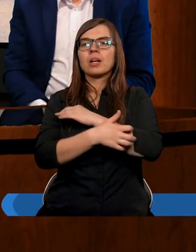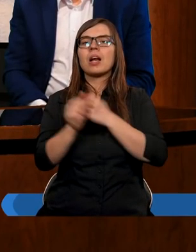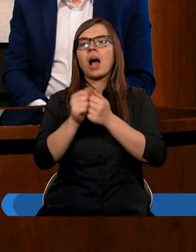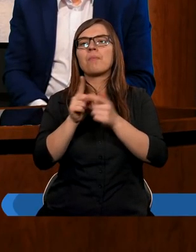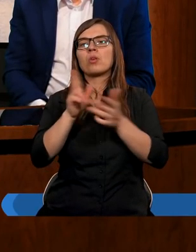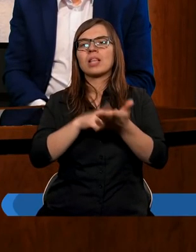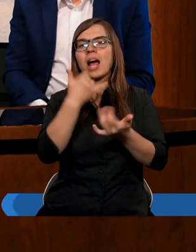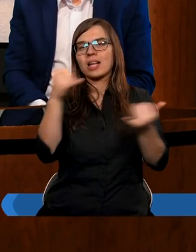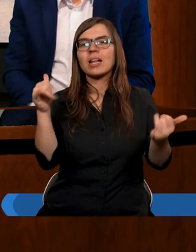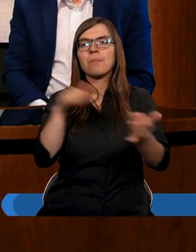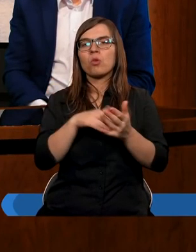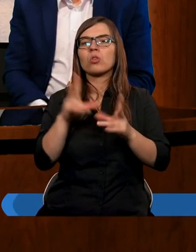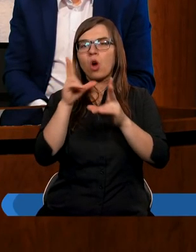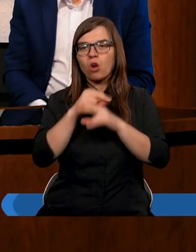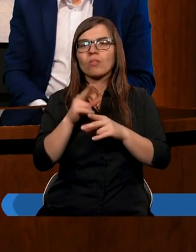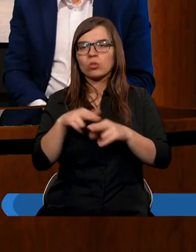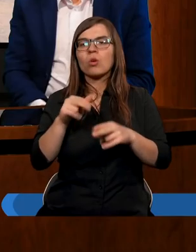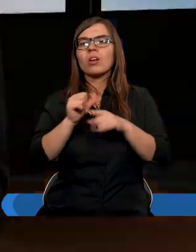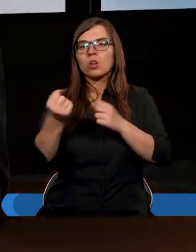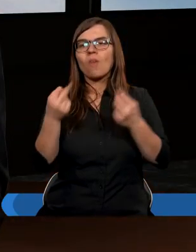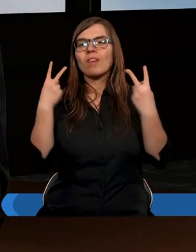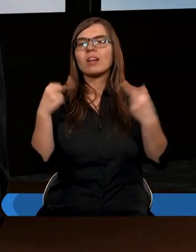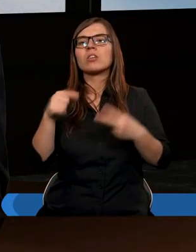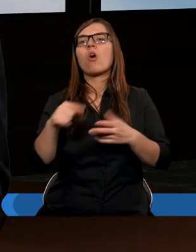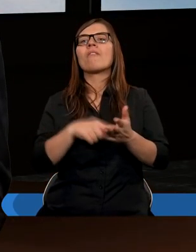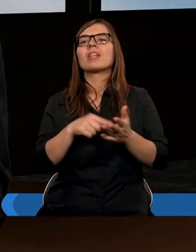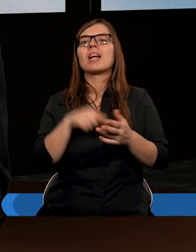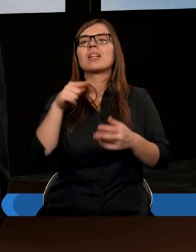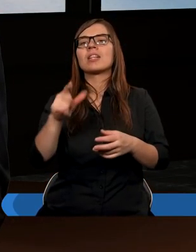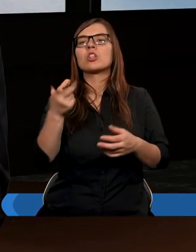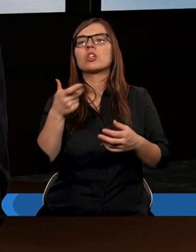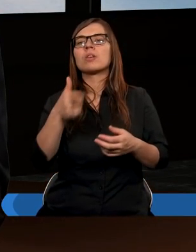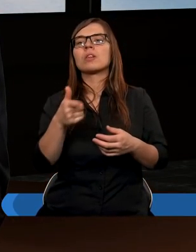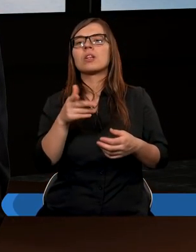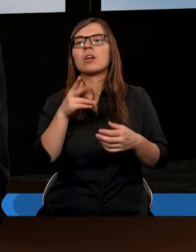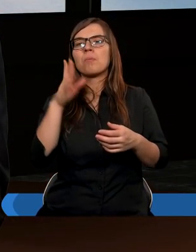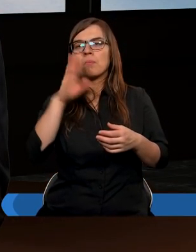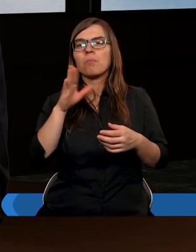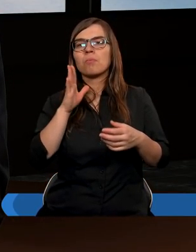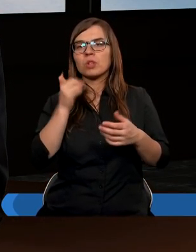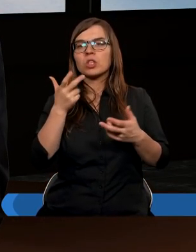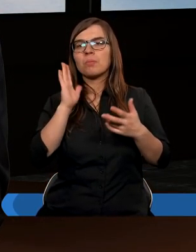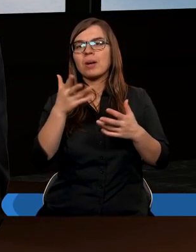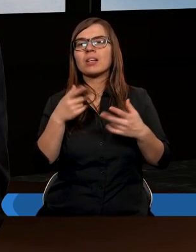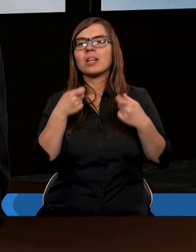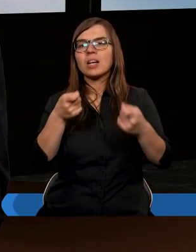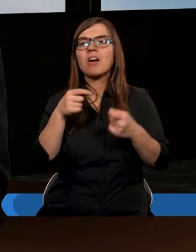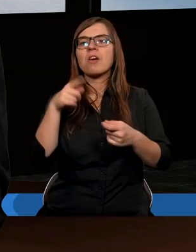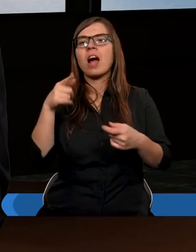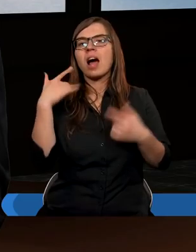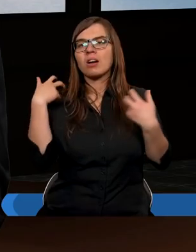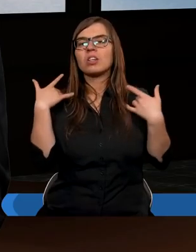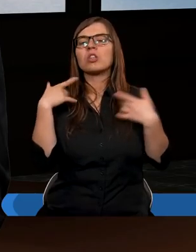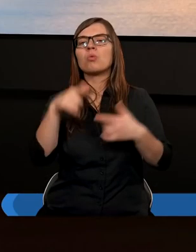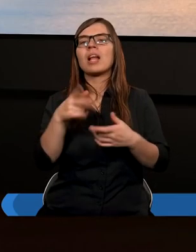albo na inne potrzeby, które oczywiście są i też są ważne, to wtedy czym będzie karmił, czy z czego będzie żył ten, który